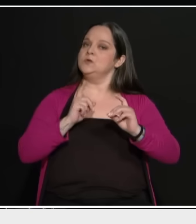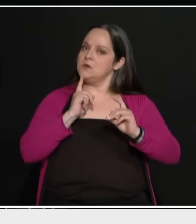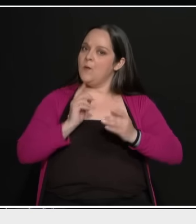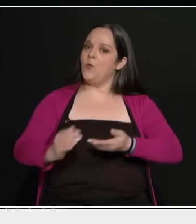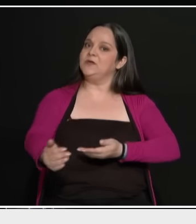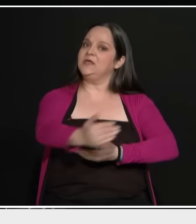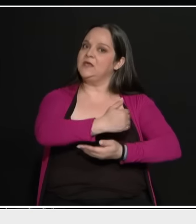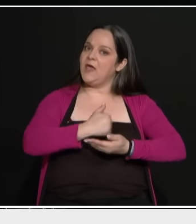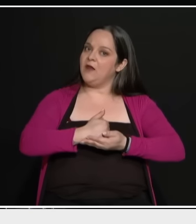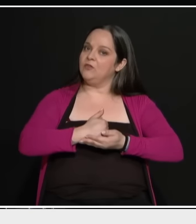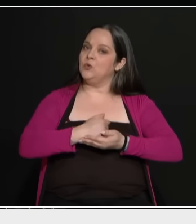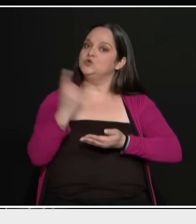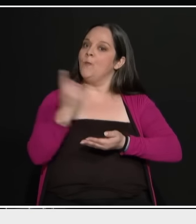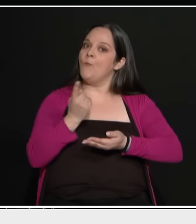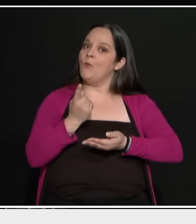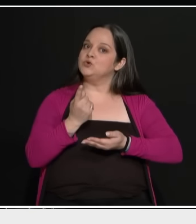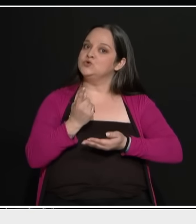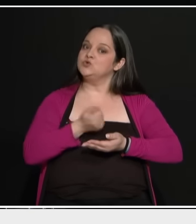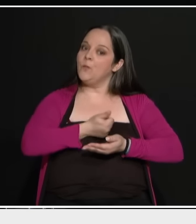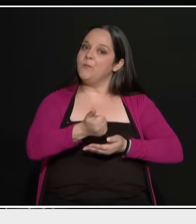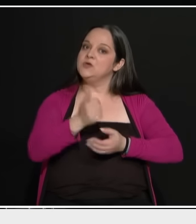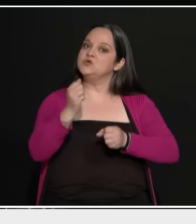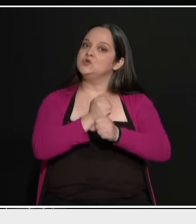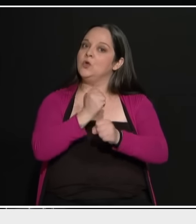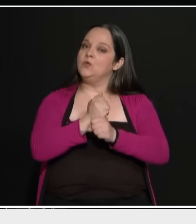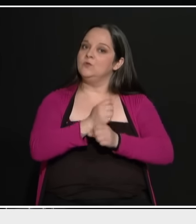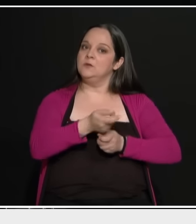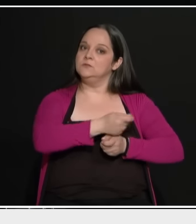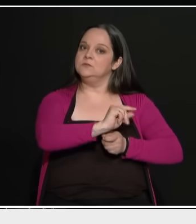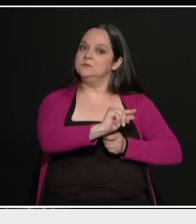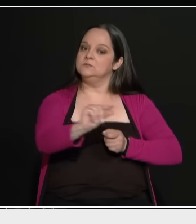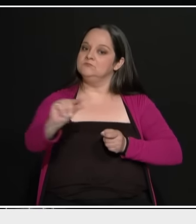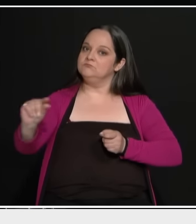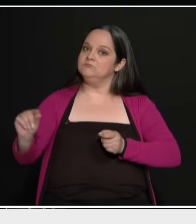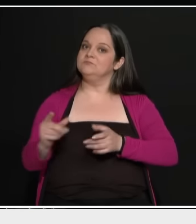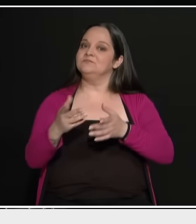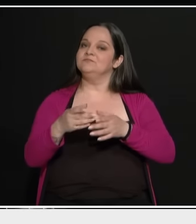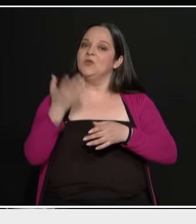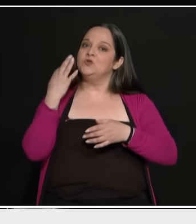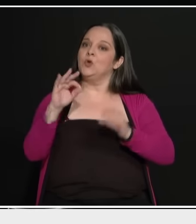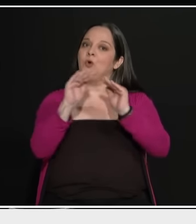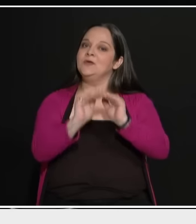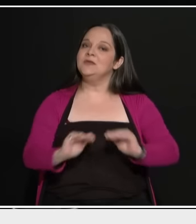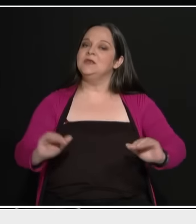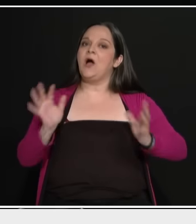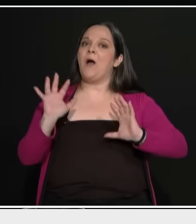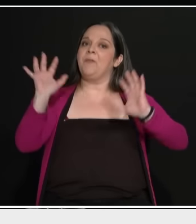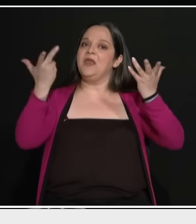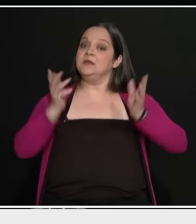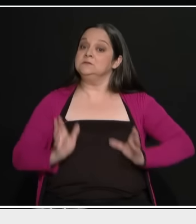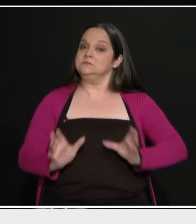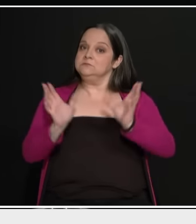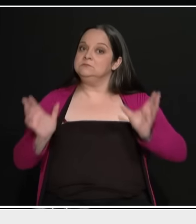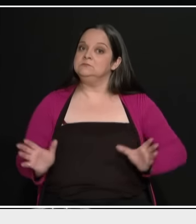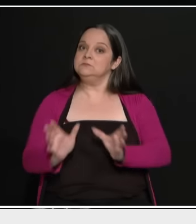κέρδη κάτι, αν είναι να έχουμε ειρηνική συνύπαρξη με τους εργαζομένους. Να μην έχουμε όλη την ώρα απεργίες που τους εξωθεί το ΚΚΕ.